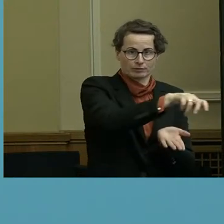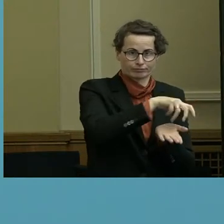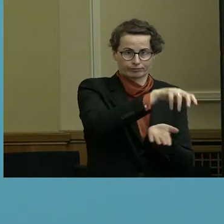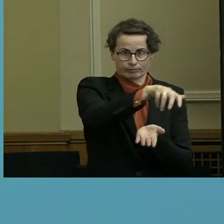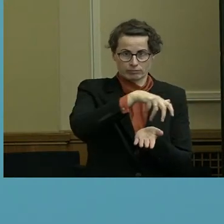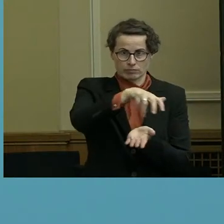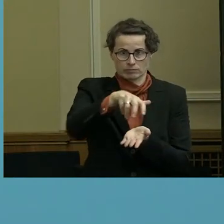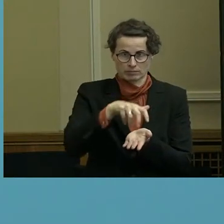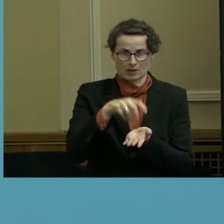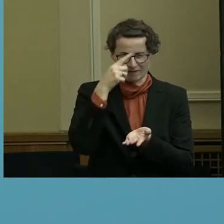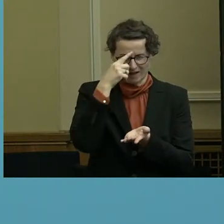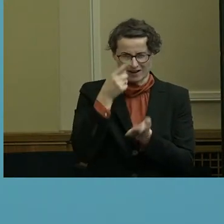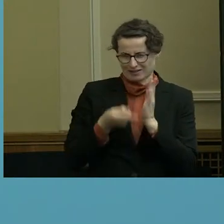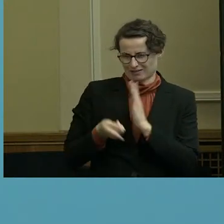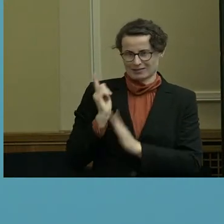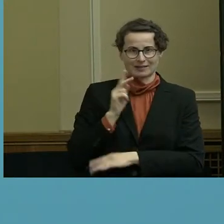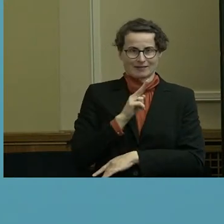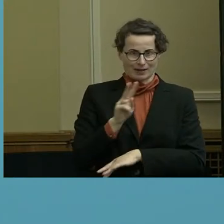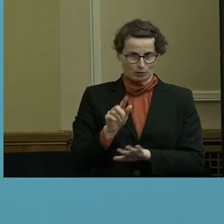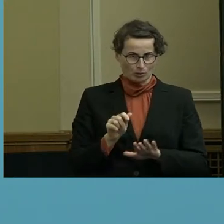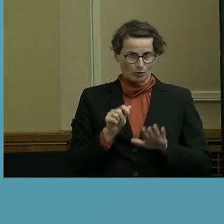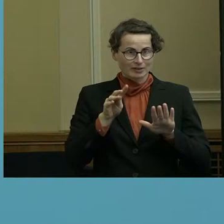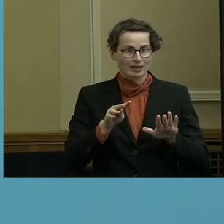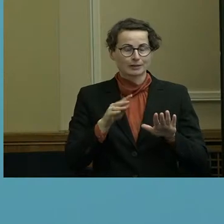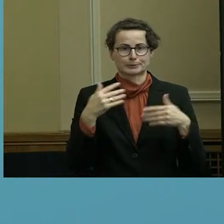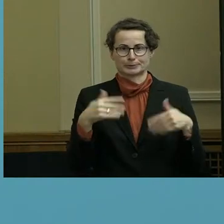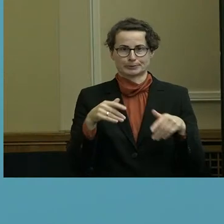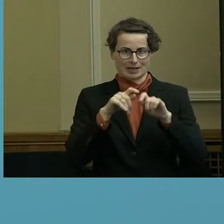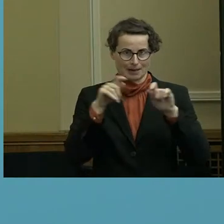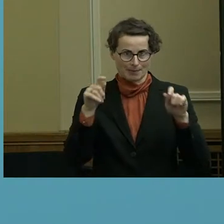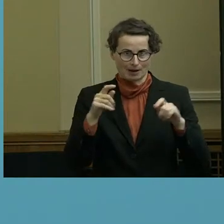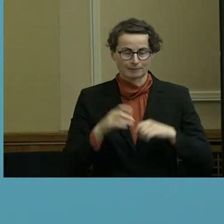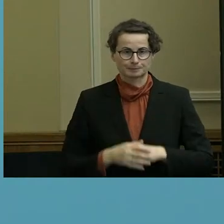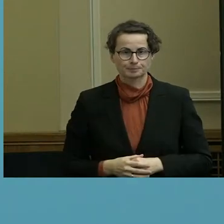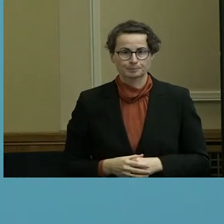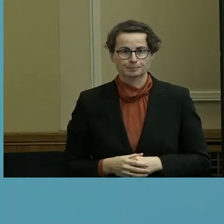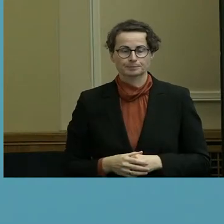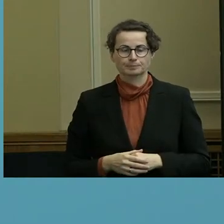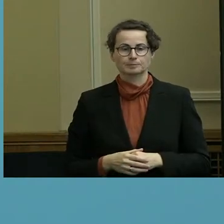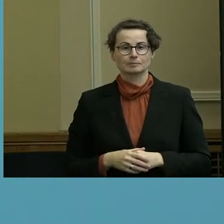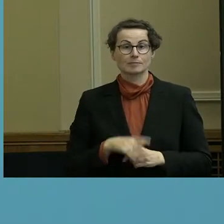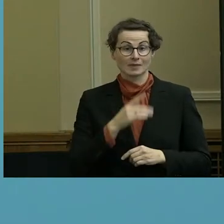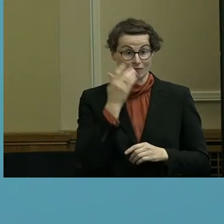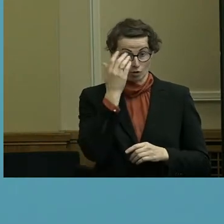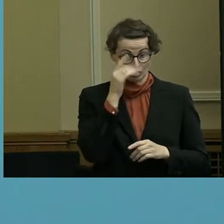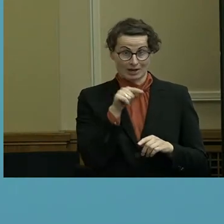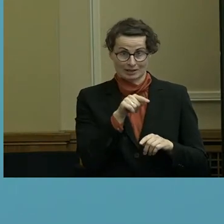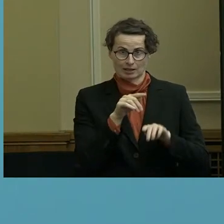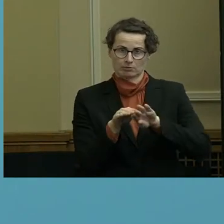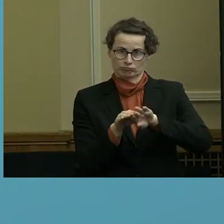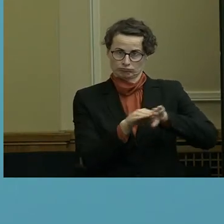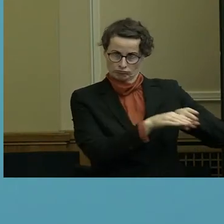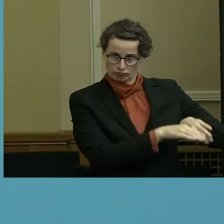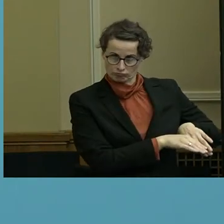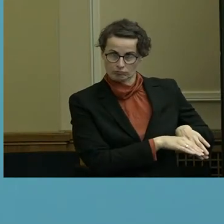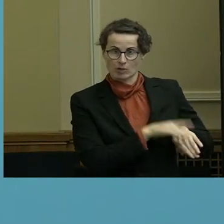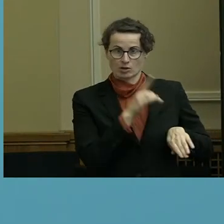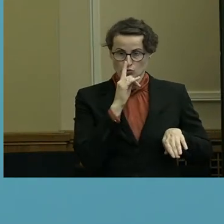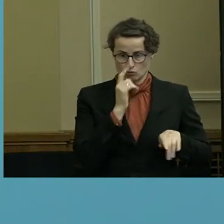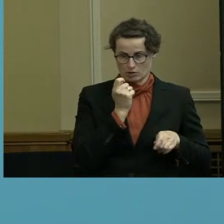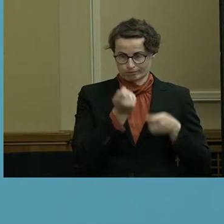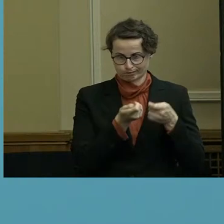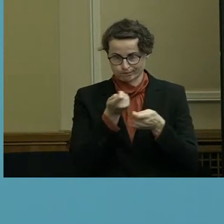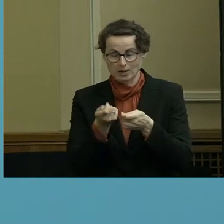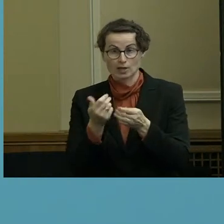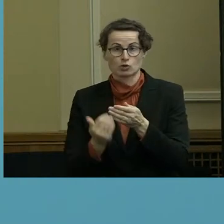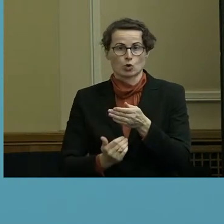2019 eine große Rolle gespielt hat. Selbst wenn man die rauslässt, ist es